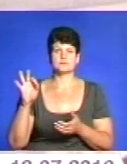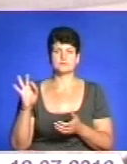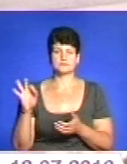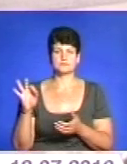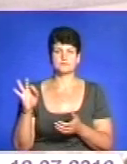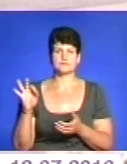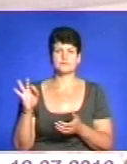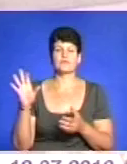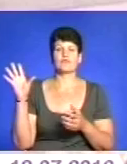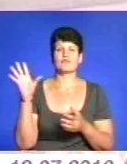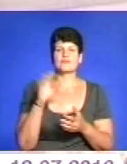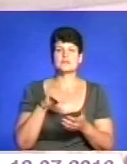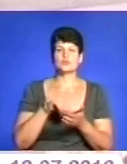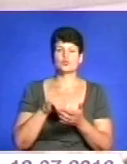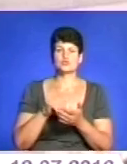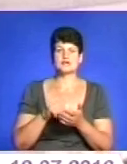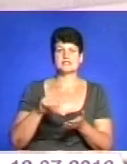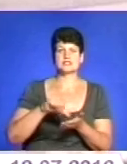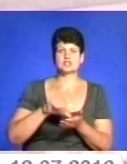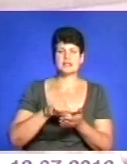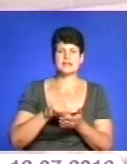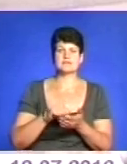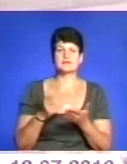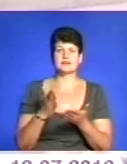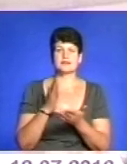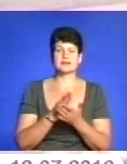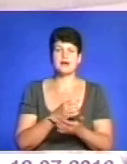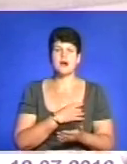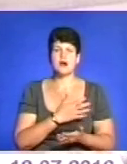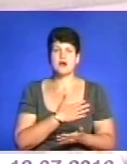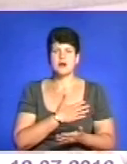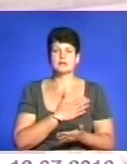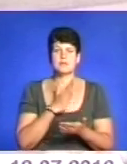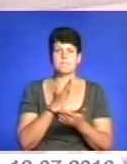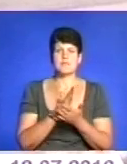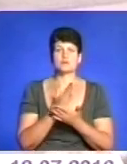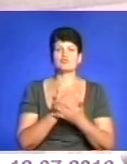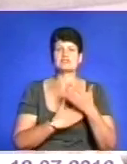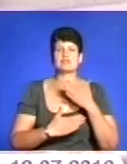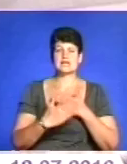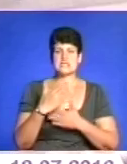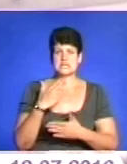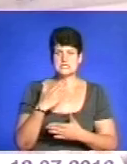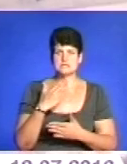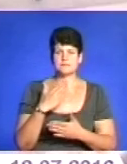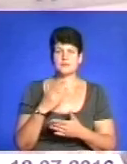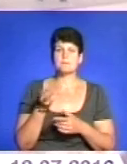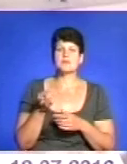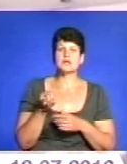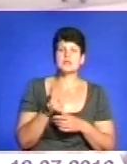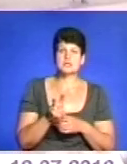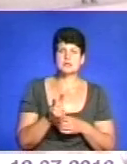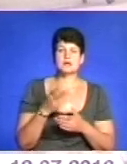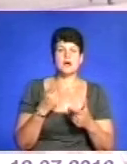всіх учасників, членів, які є ранені і мають інвалідність, підійдіть або